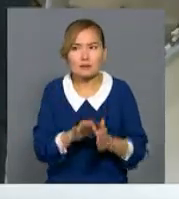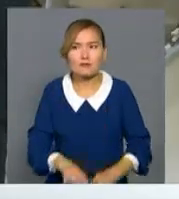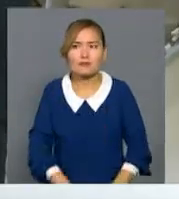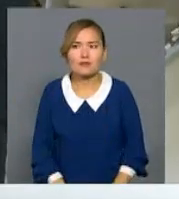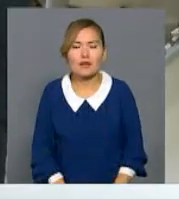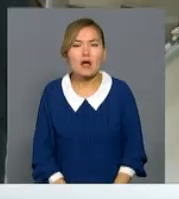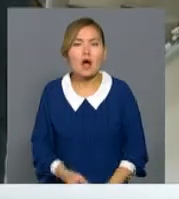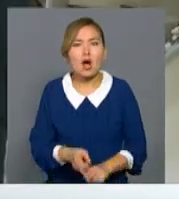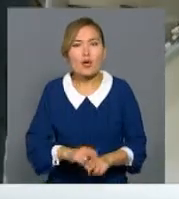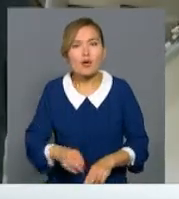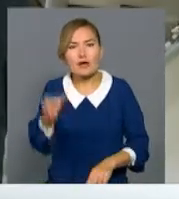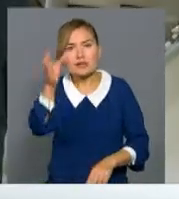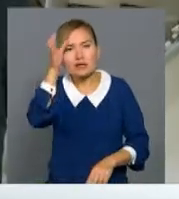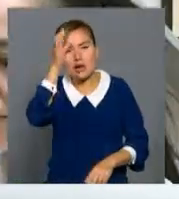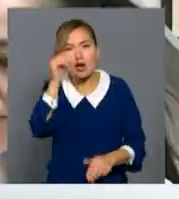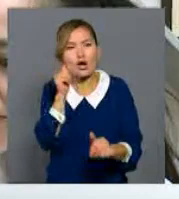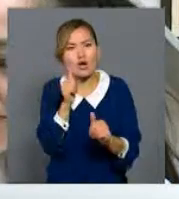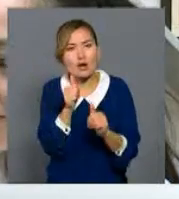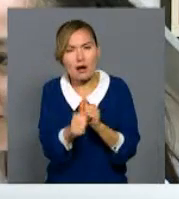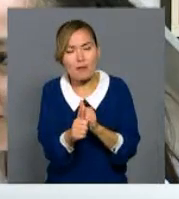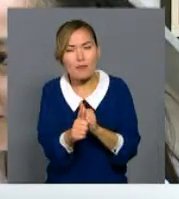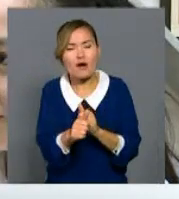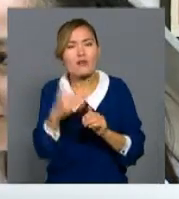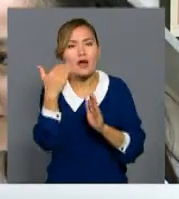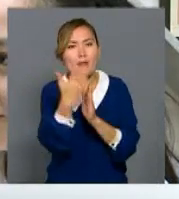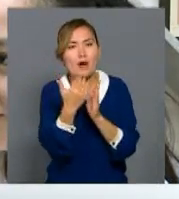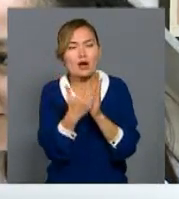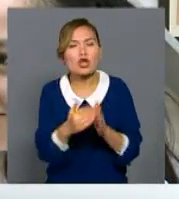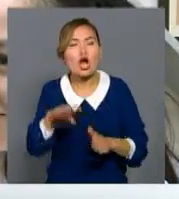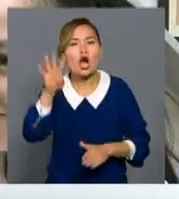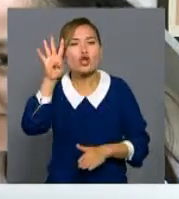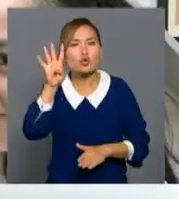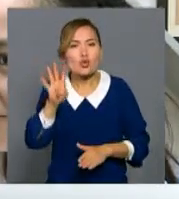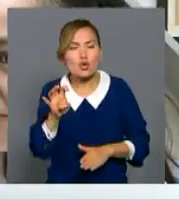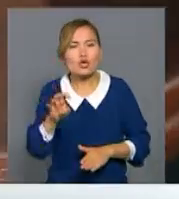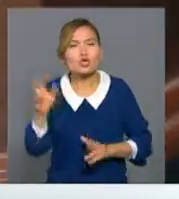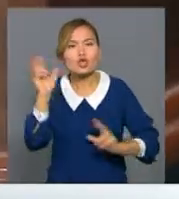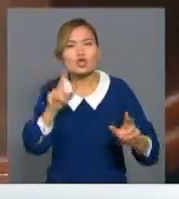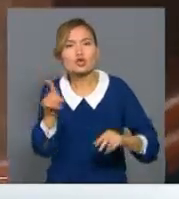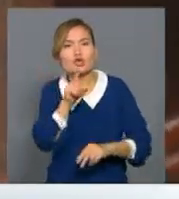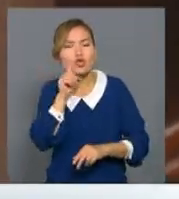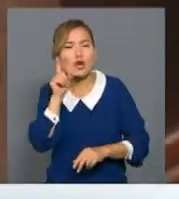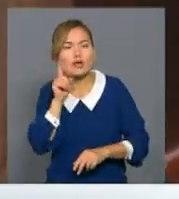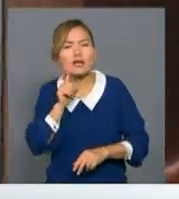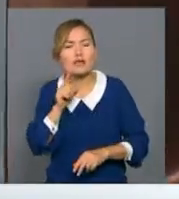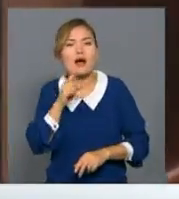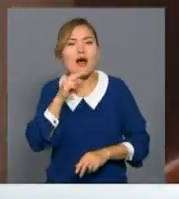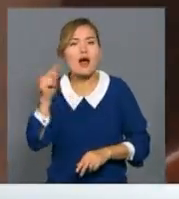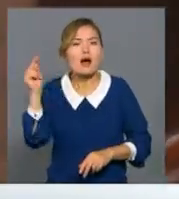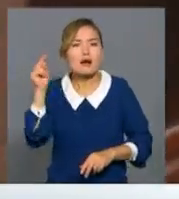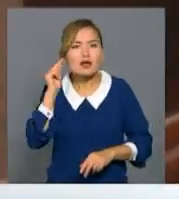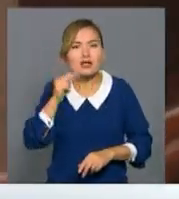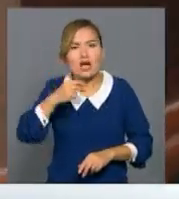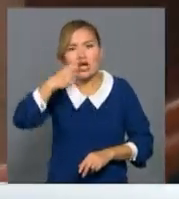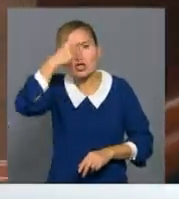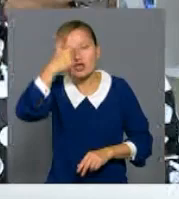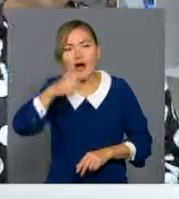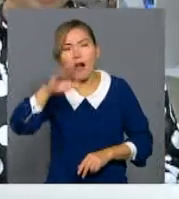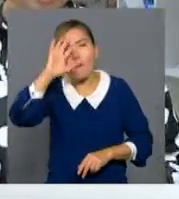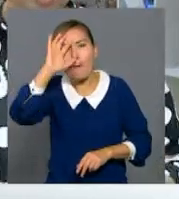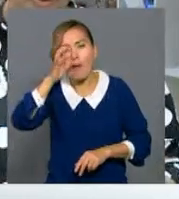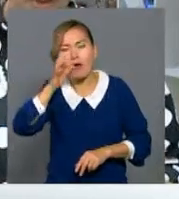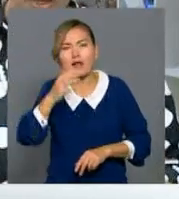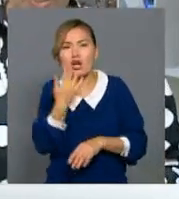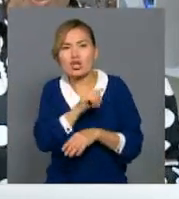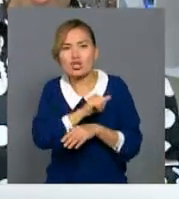Академиялық ұтқырлық бағдарламасы бойынша, соңғы жылдары 400 студент Чехия, Түркия, Қытай, Балгария, Польша сияқты мемлекеттерді білім